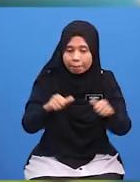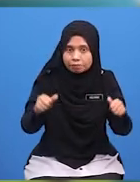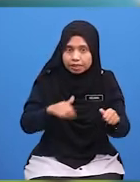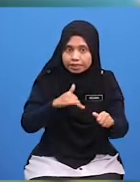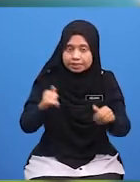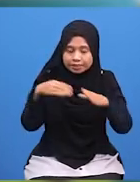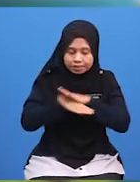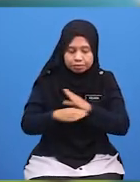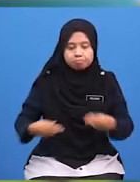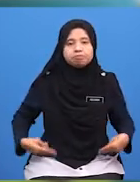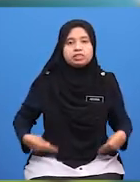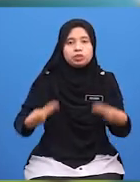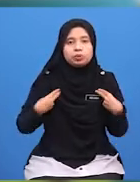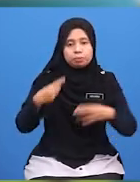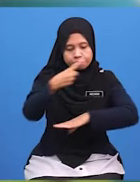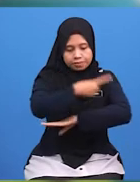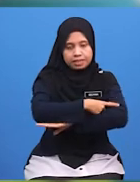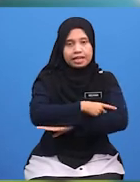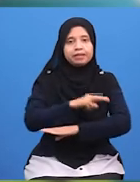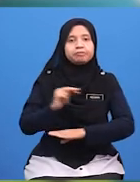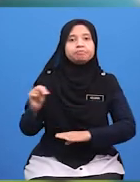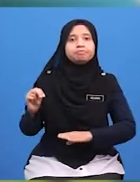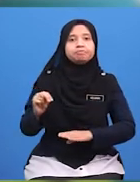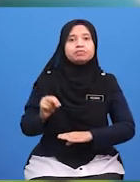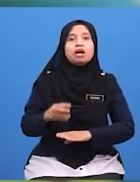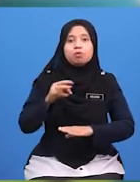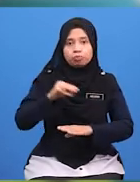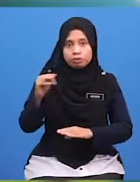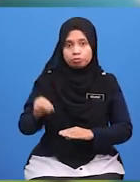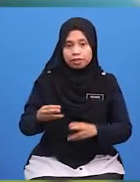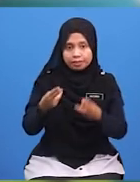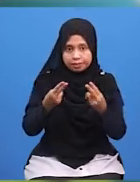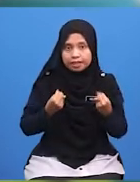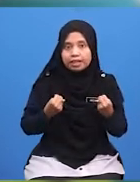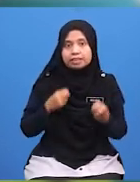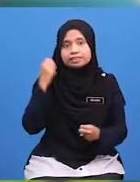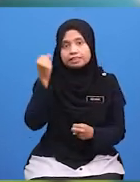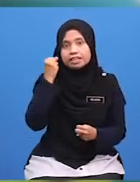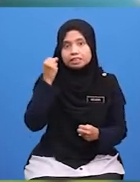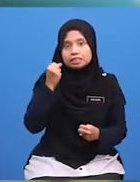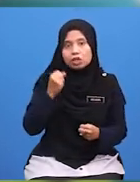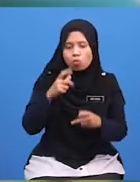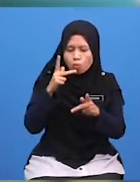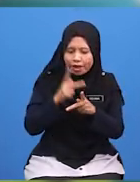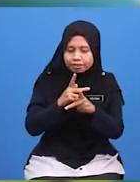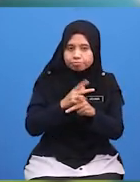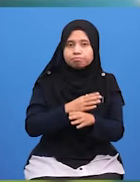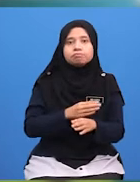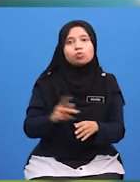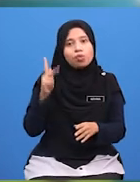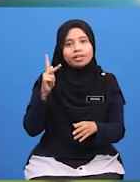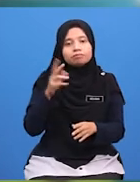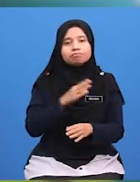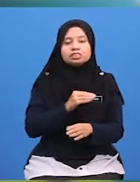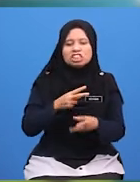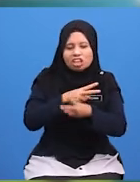Dalam Kehidupan Harian Murid-murid Murid-murid Hendaklah Sentiasa Istiqomah Dan Bertanggungjawab